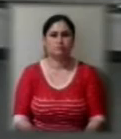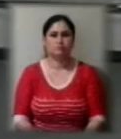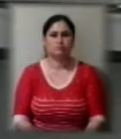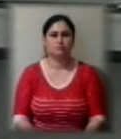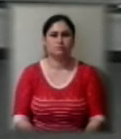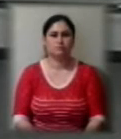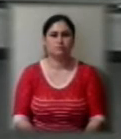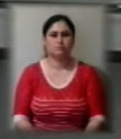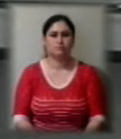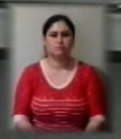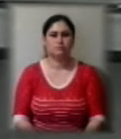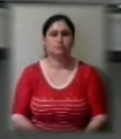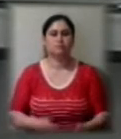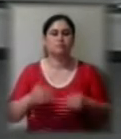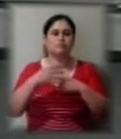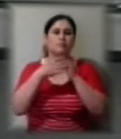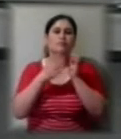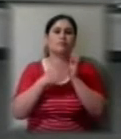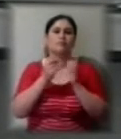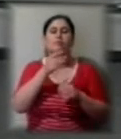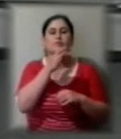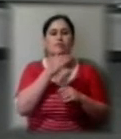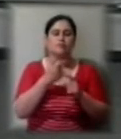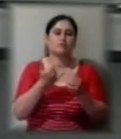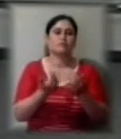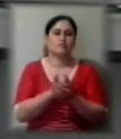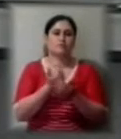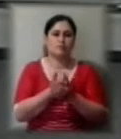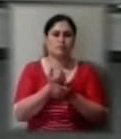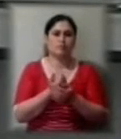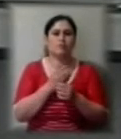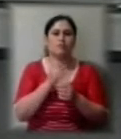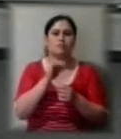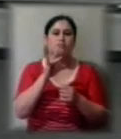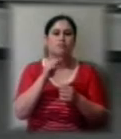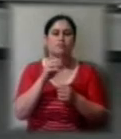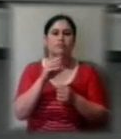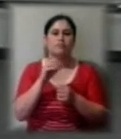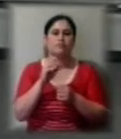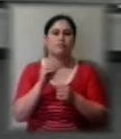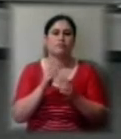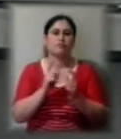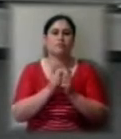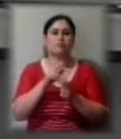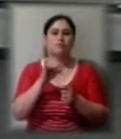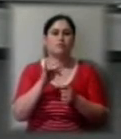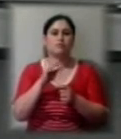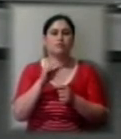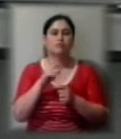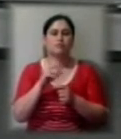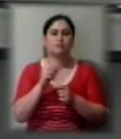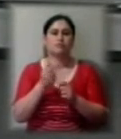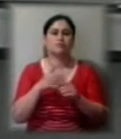Дев'ятнадцята на годиннику. Час новин на Суспільному. Студія Ріка Авдєєва. Переклад Галіна Краєвська. Вітаю вас. І